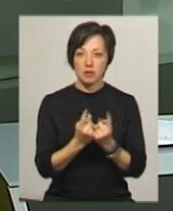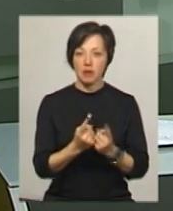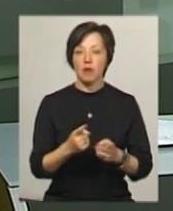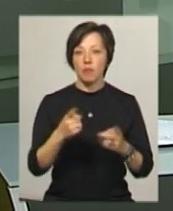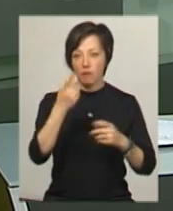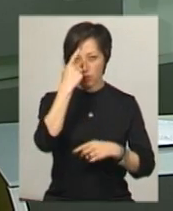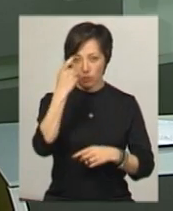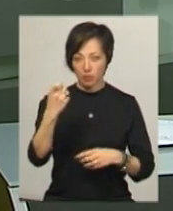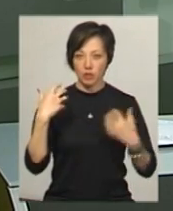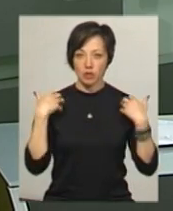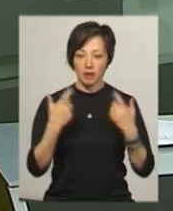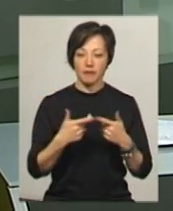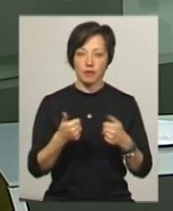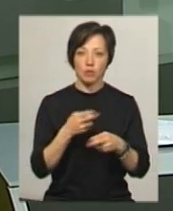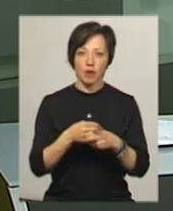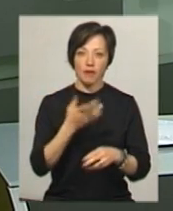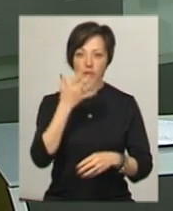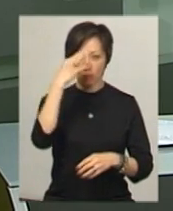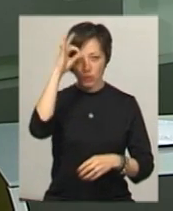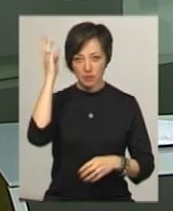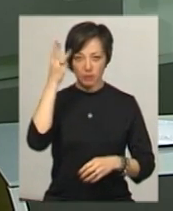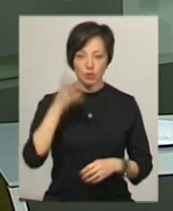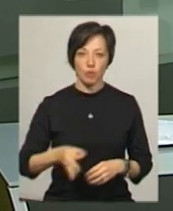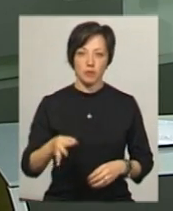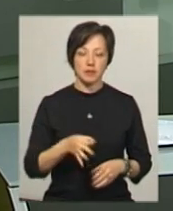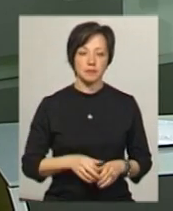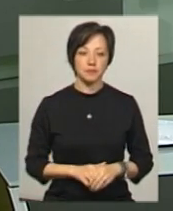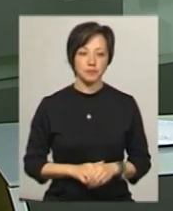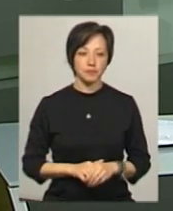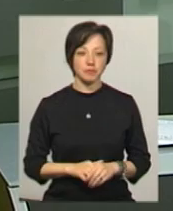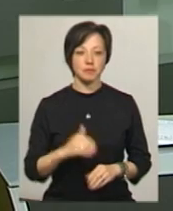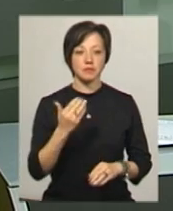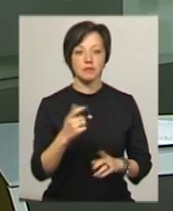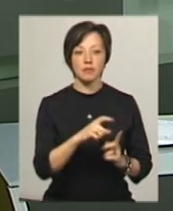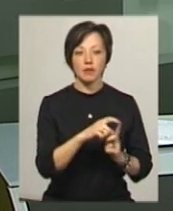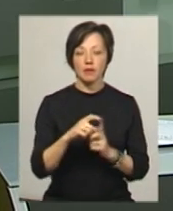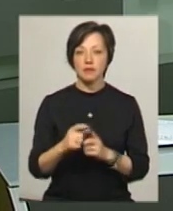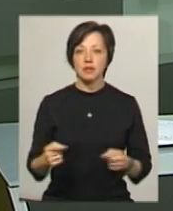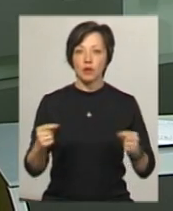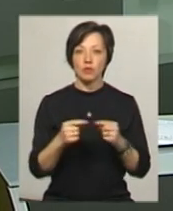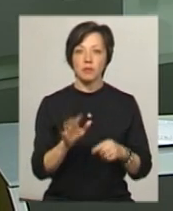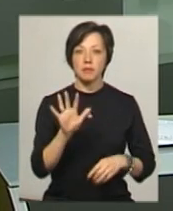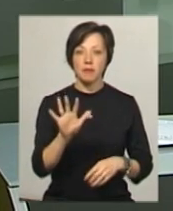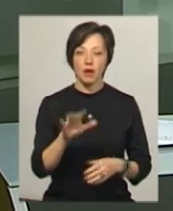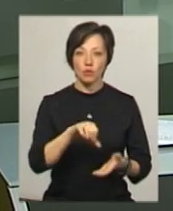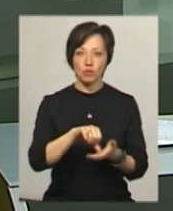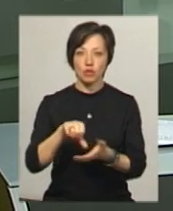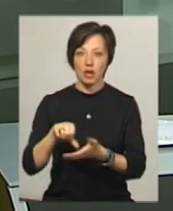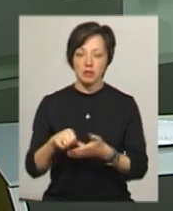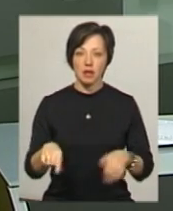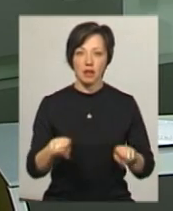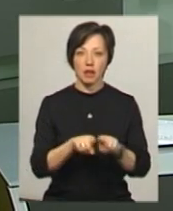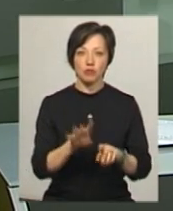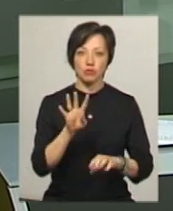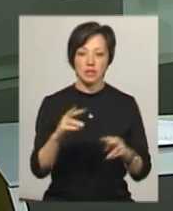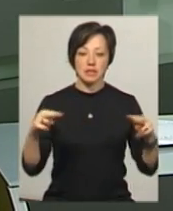превенції головного управління Нацполіції в Хмельницькій області Сергій Цимбалюк За його словами, встановлено 5 безпосередніх учасників, а також